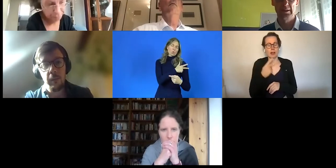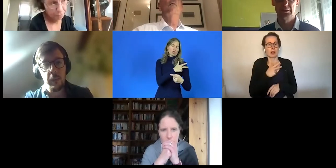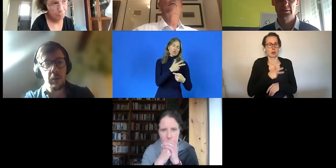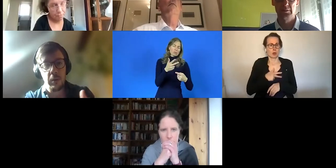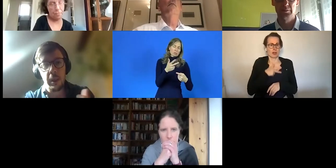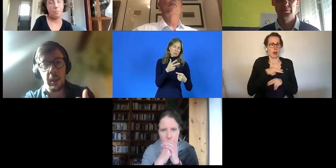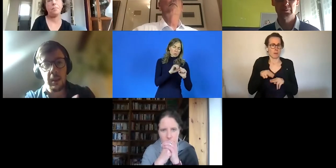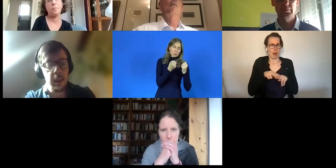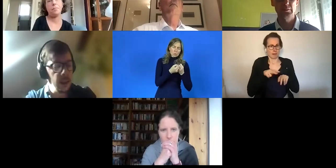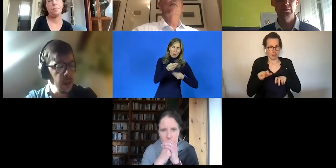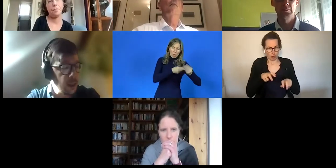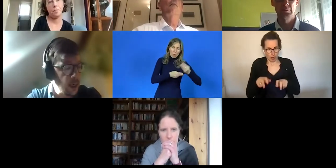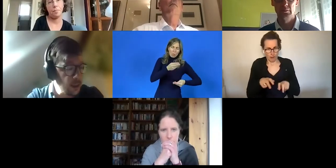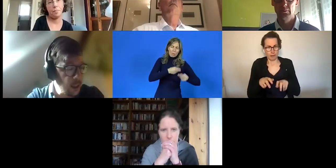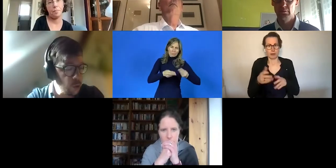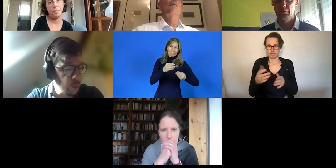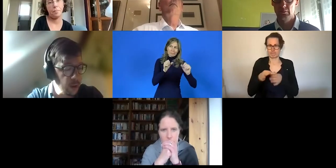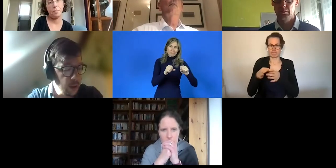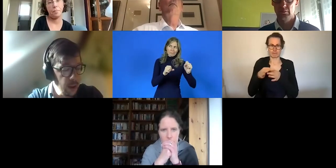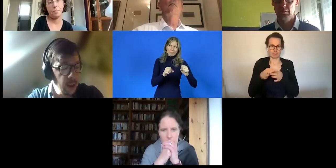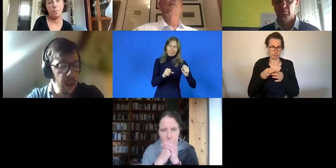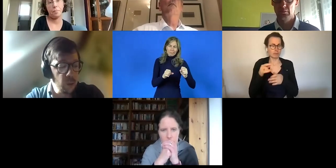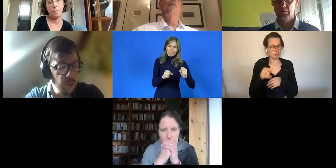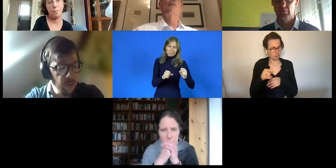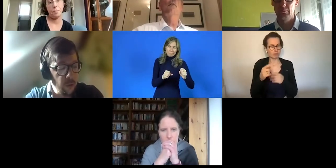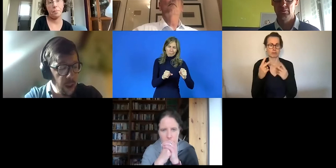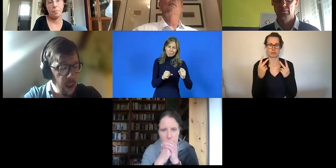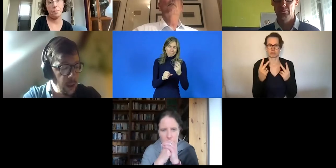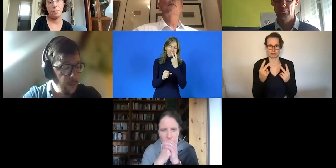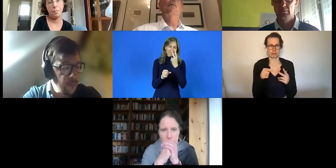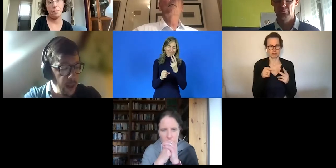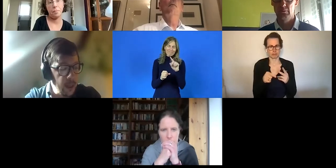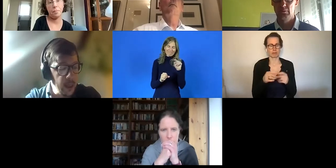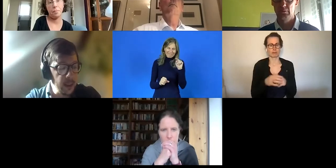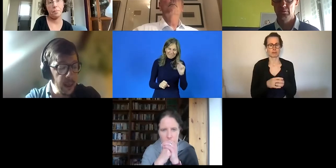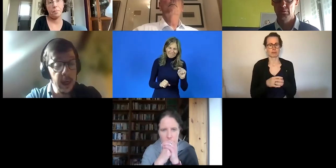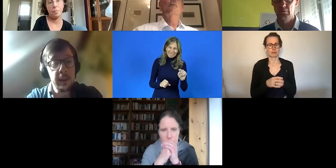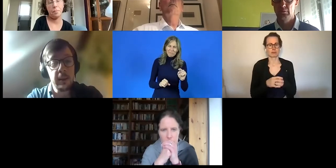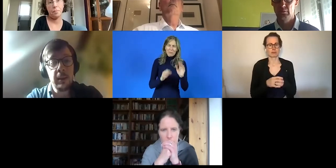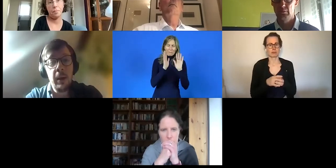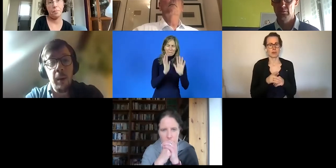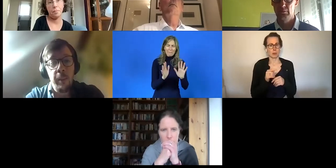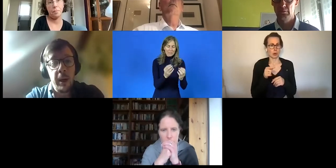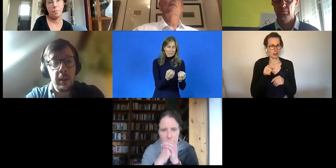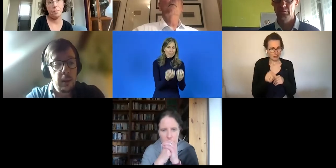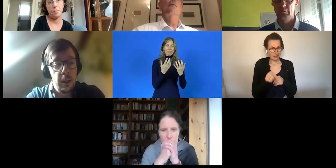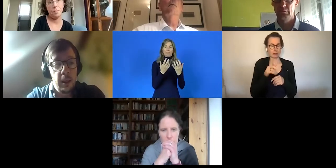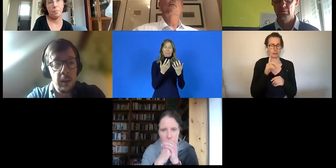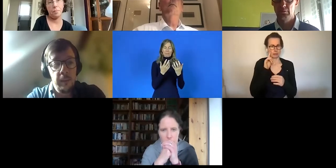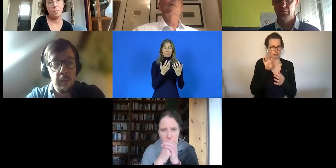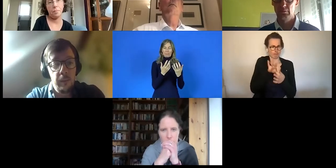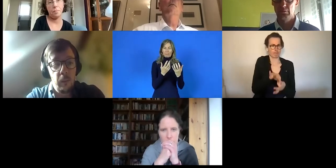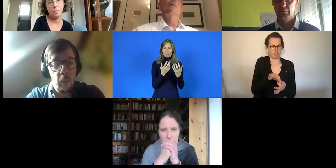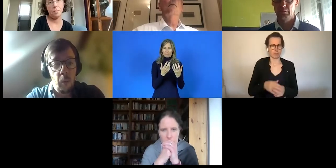Vorzüge darstellen zu können, herausarbeiten zu können. Und insofern zeichnete sich da